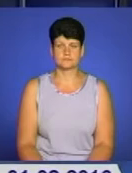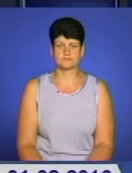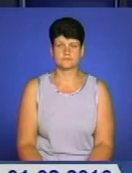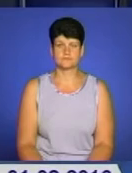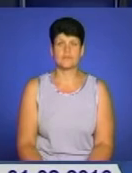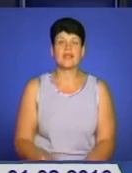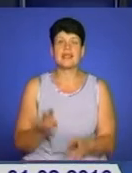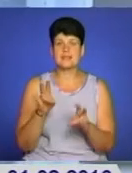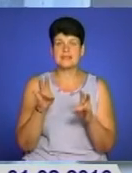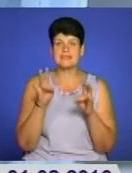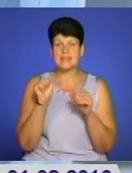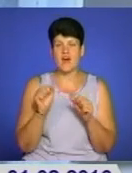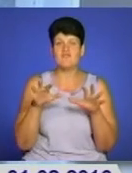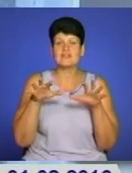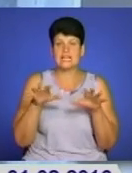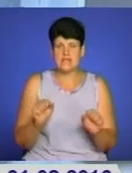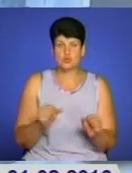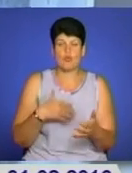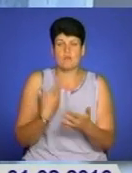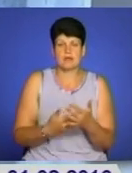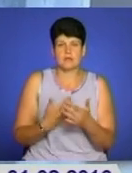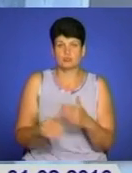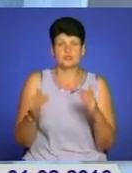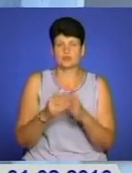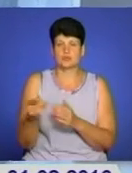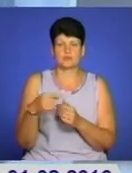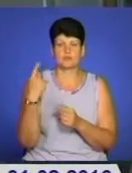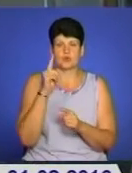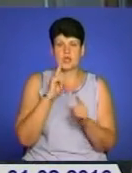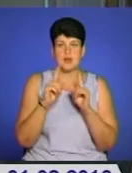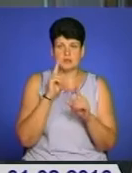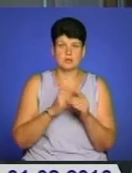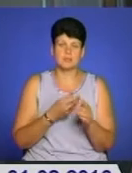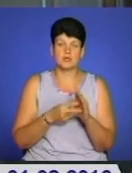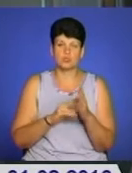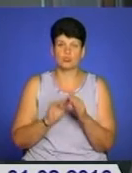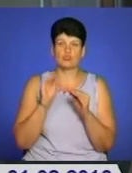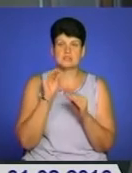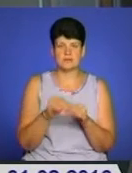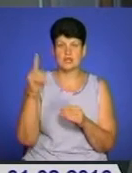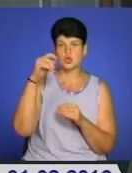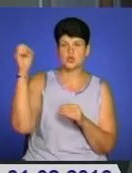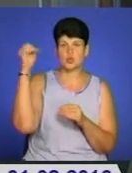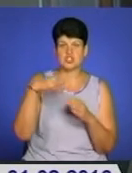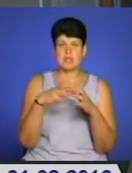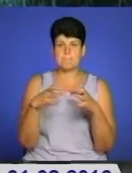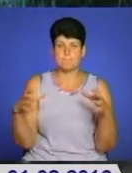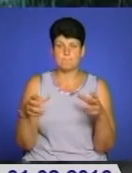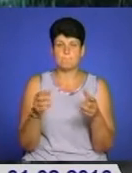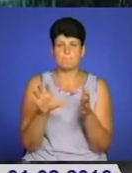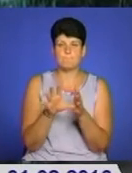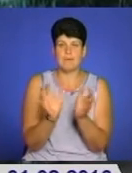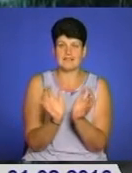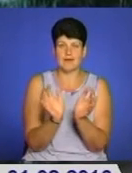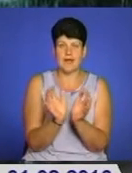На власному прикладі. На будинку Тернопільської обласної ради планують встановити сонячні батареї. Проект ощадної технології